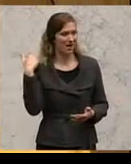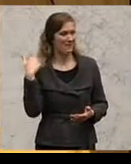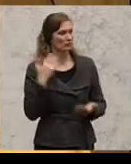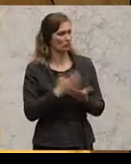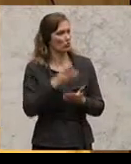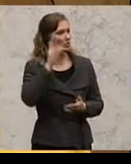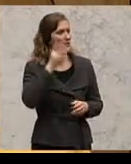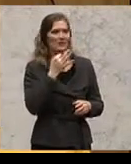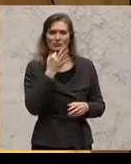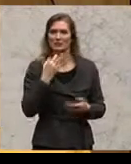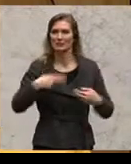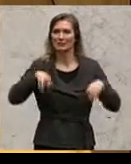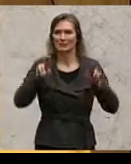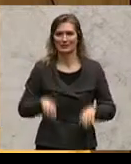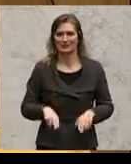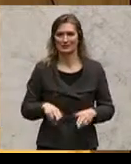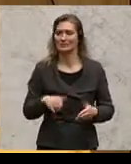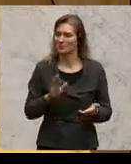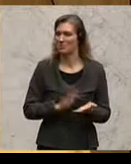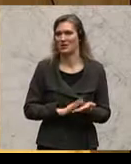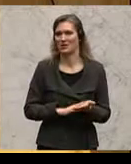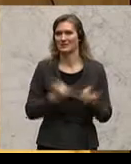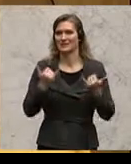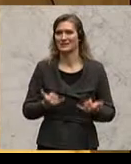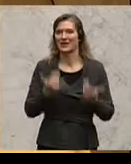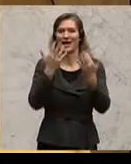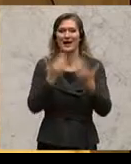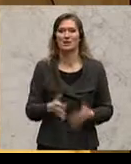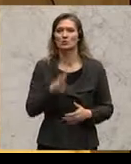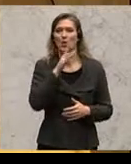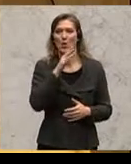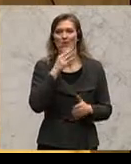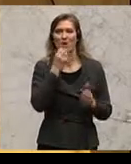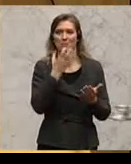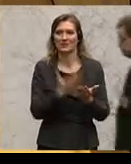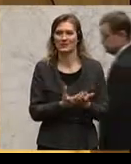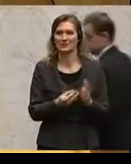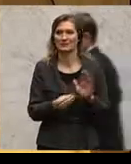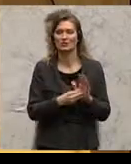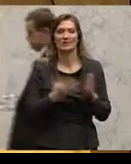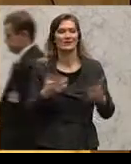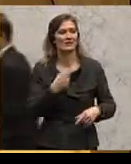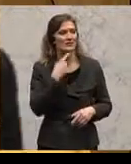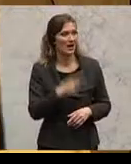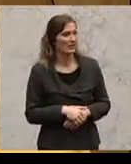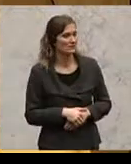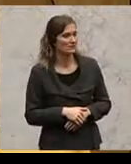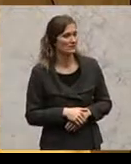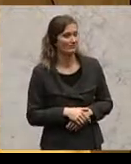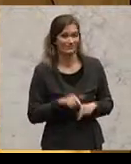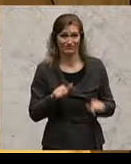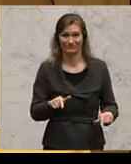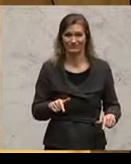2009, zeigt jetzt der Rechnungshofbericht in seiner Kritik, der sagt, dass das BIFI eine zu hohe